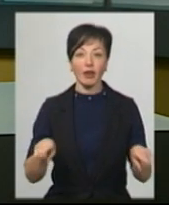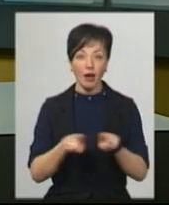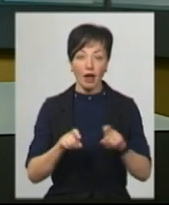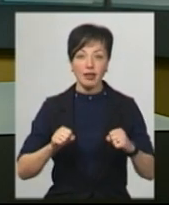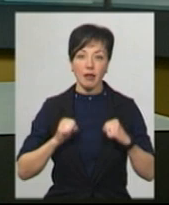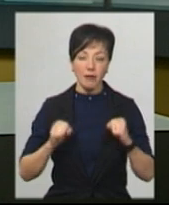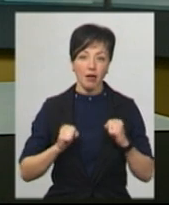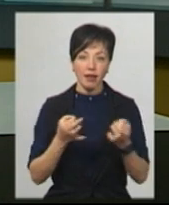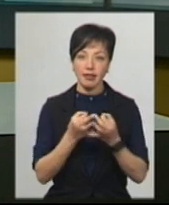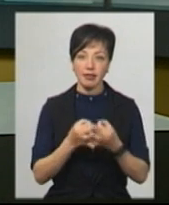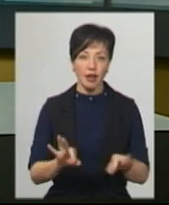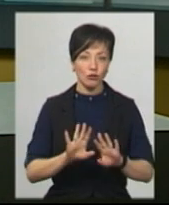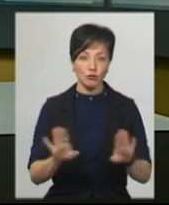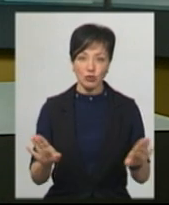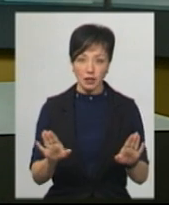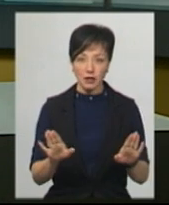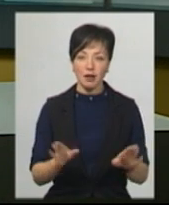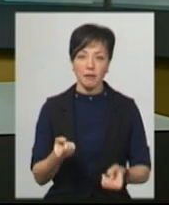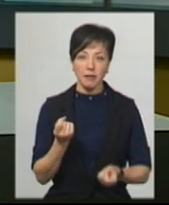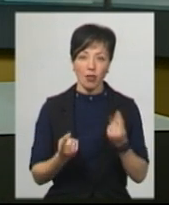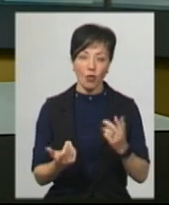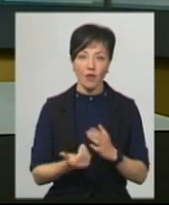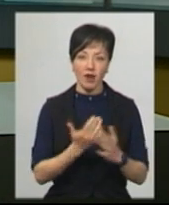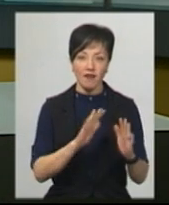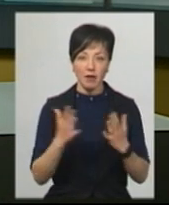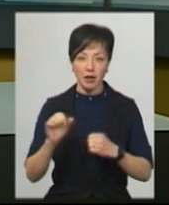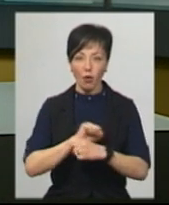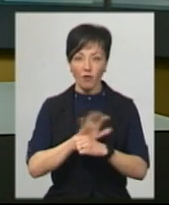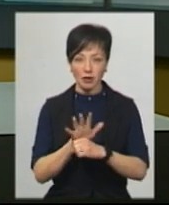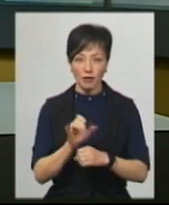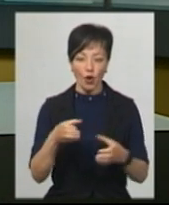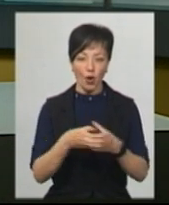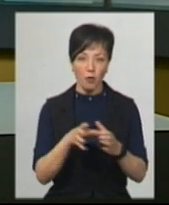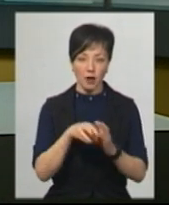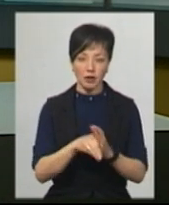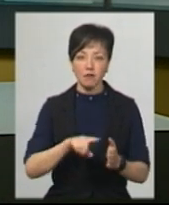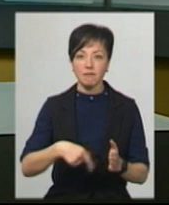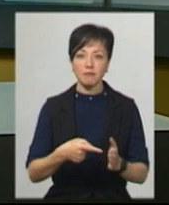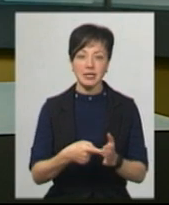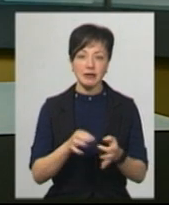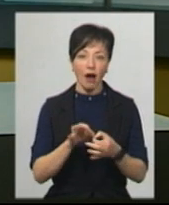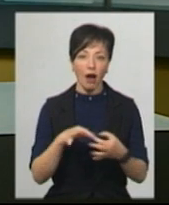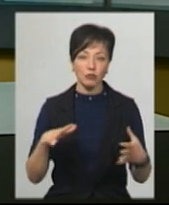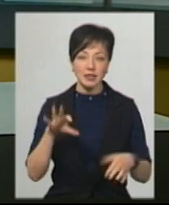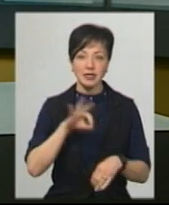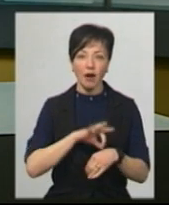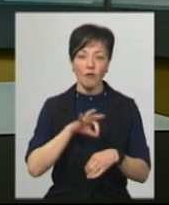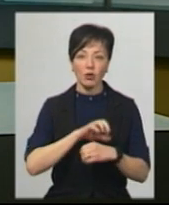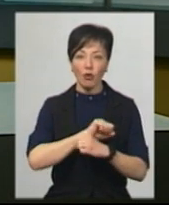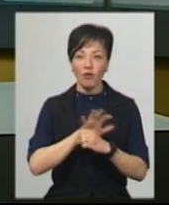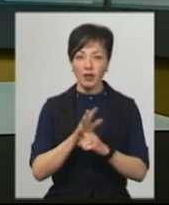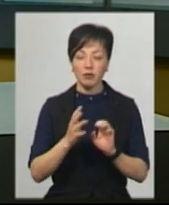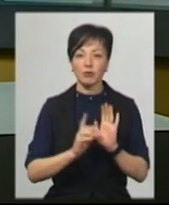намагаються не допустити завезення нових випадків COVID-19 у громаду. У місті атомників дезахворюваності на COVID